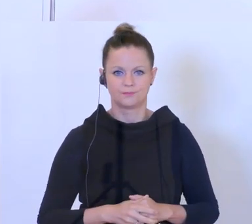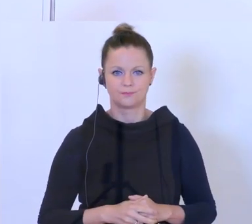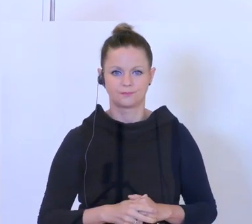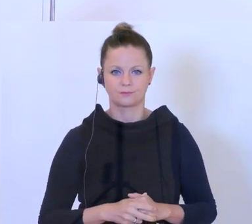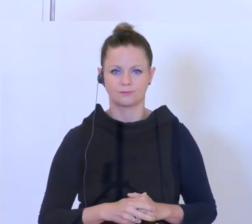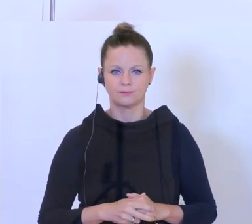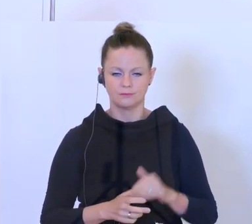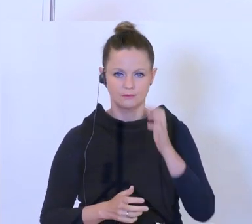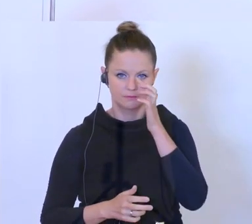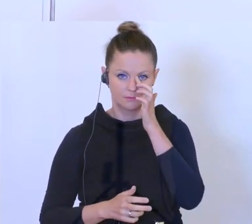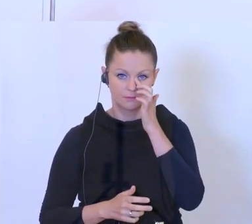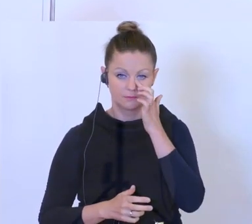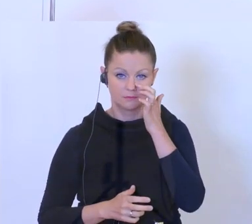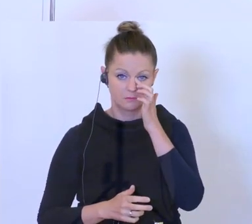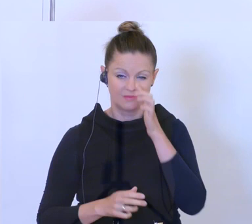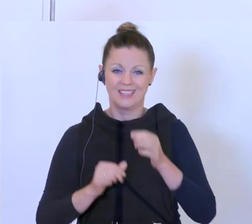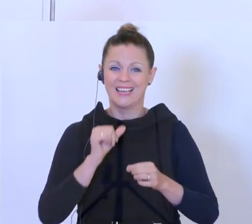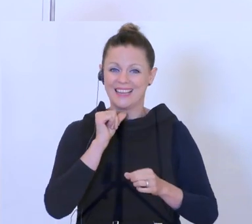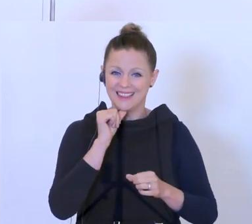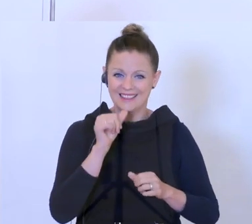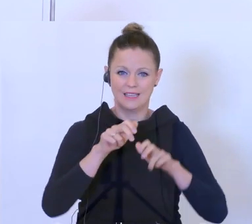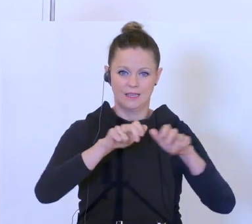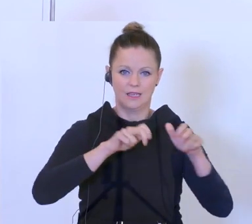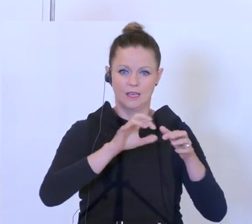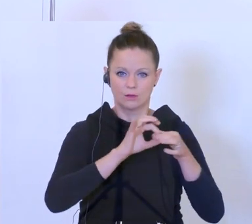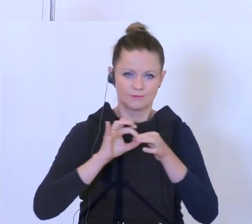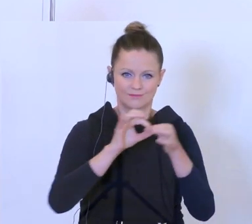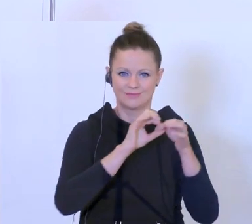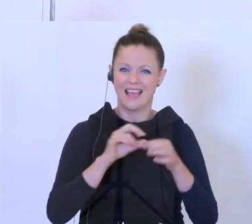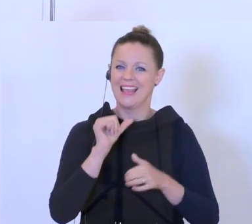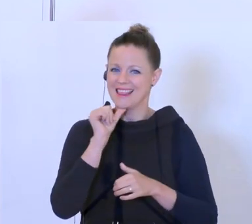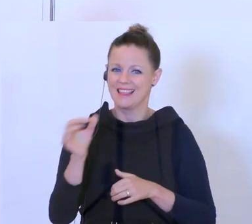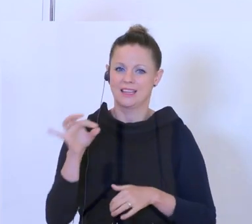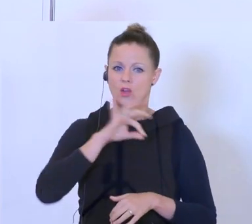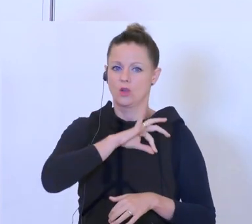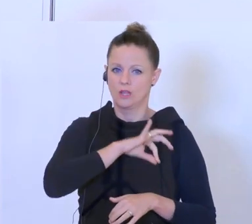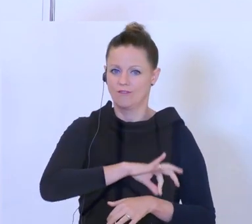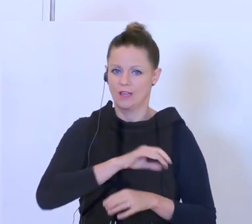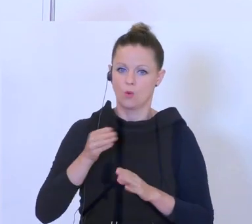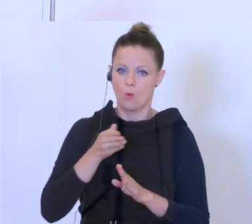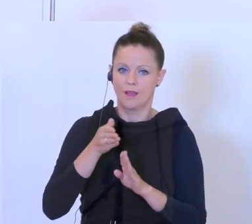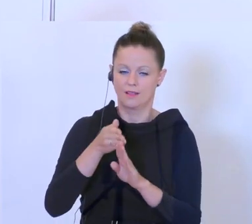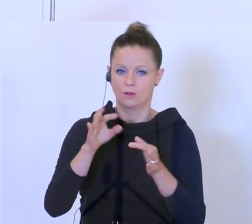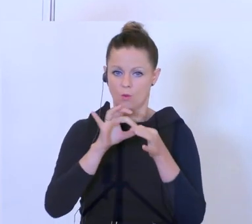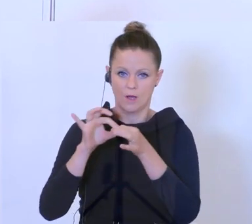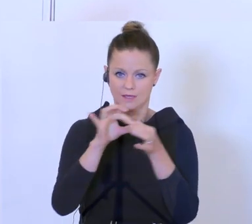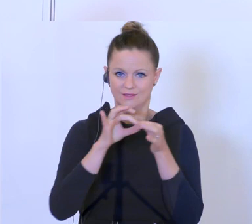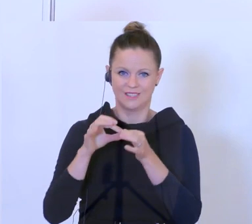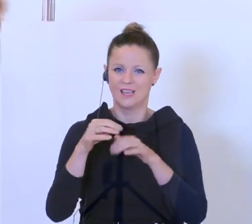Nichtregierungsorganisationen, die nicht profitorientierten Organisationen bzw. die